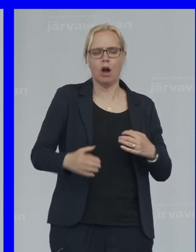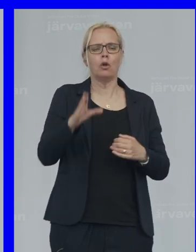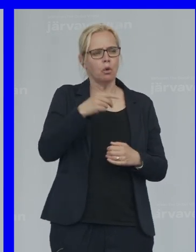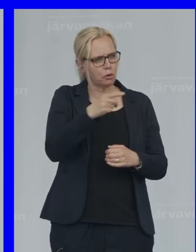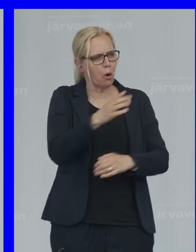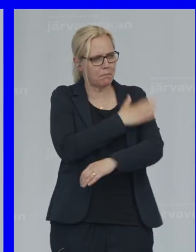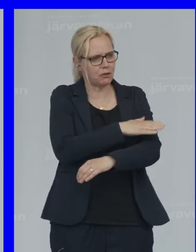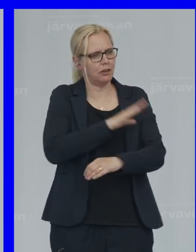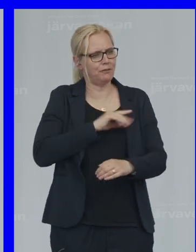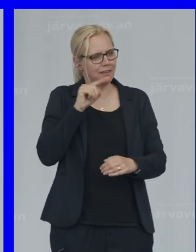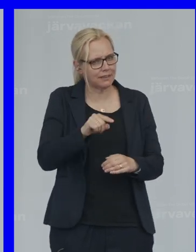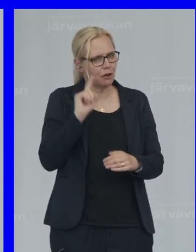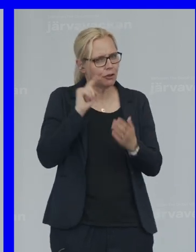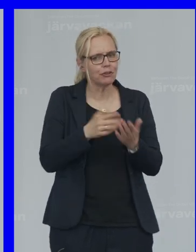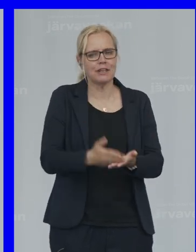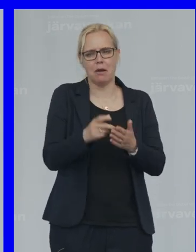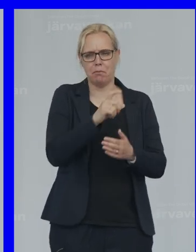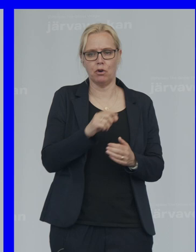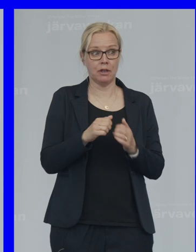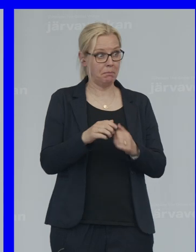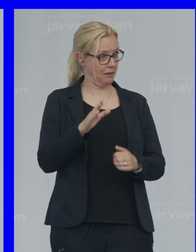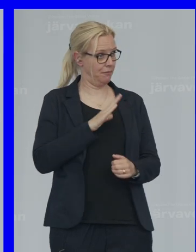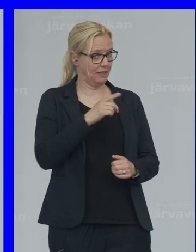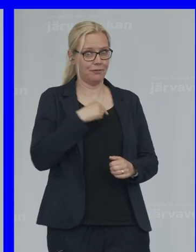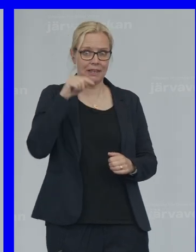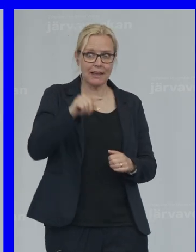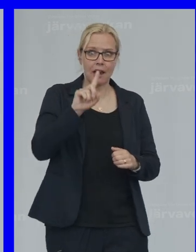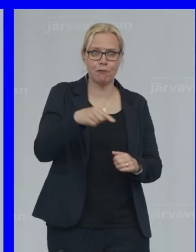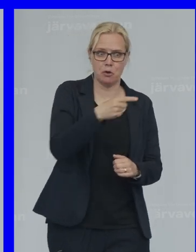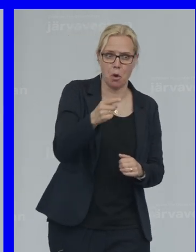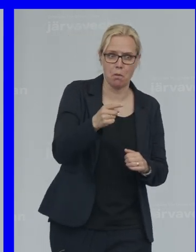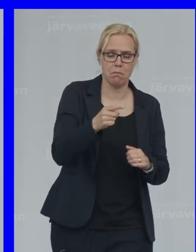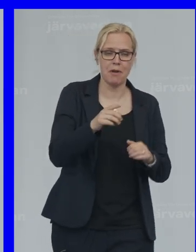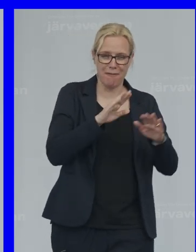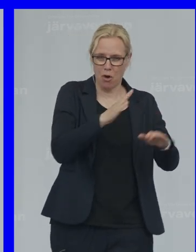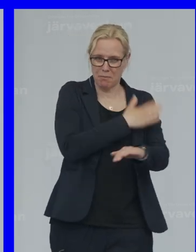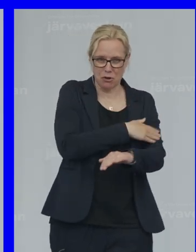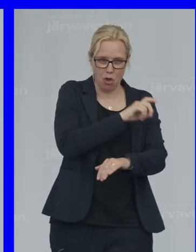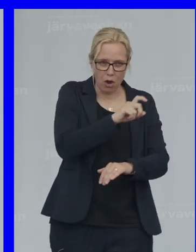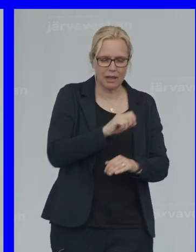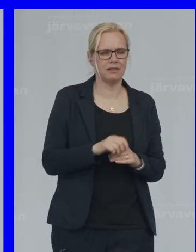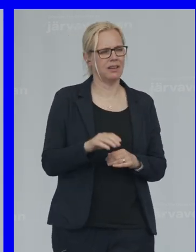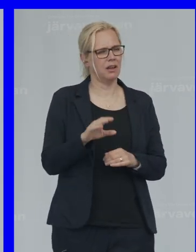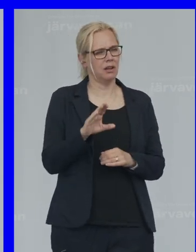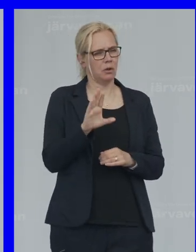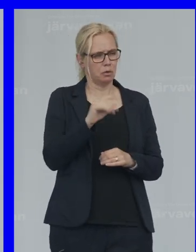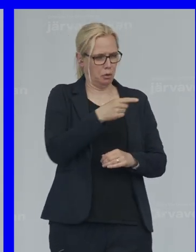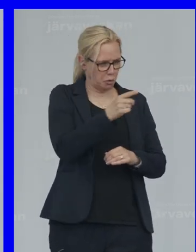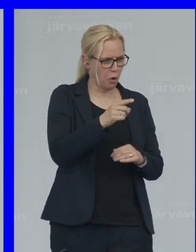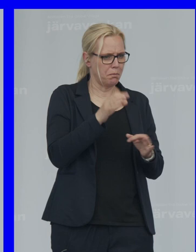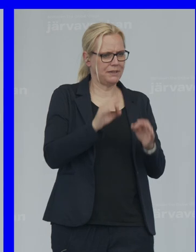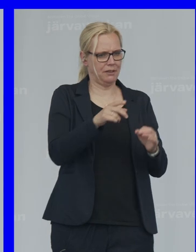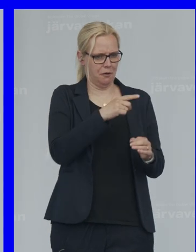oss Men finns vi där För dem När de som vi behöver Så